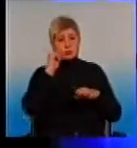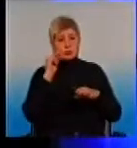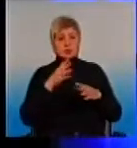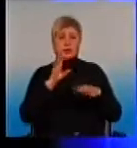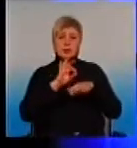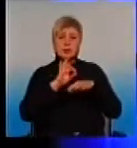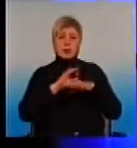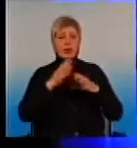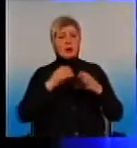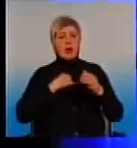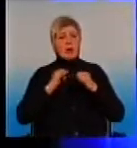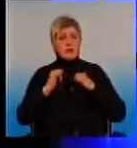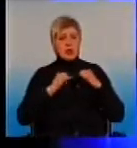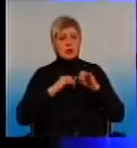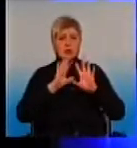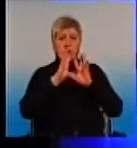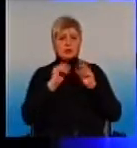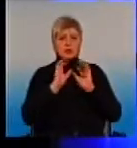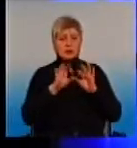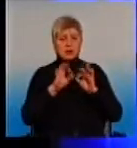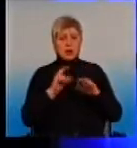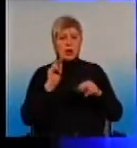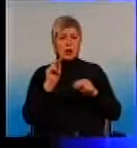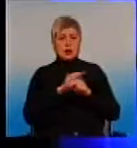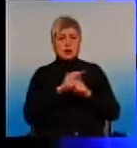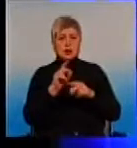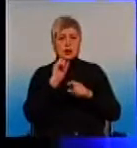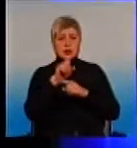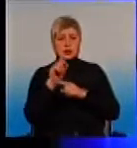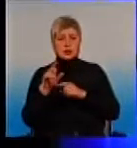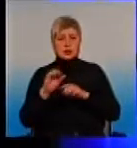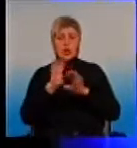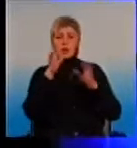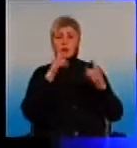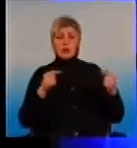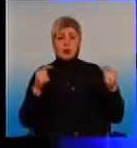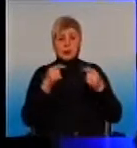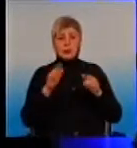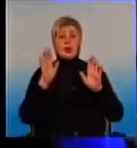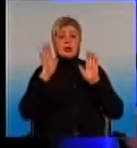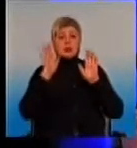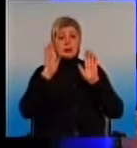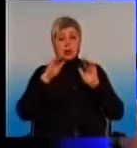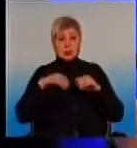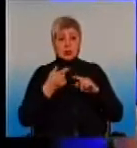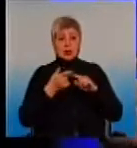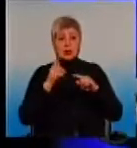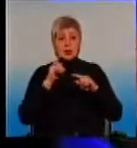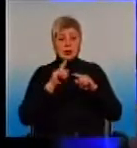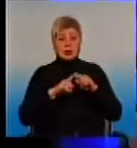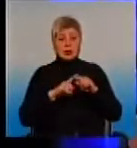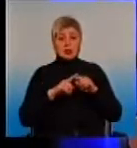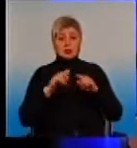розказують, все отлично, лікування назначають вовремя, то тогда цей заклад максимальне кількість денег буде